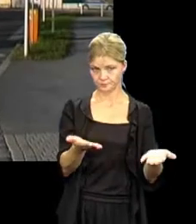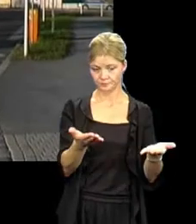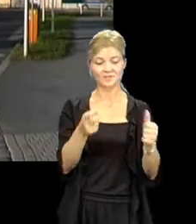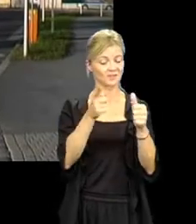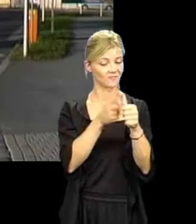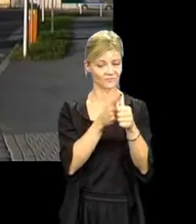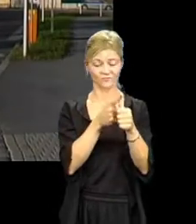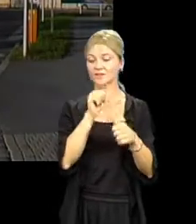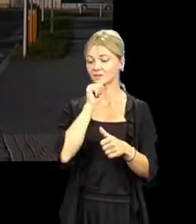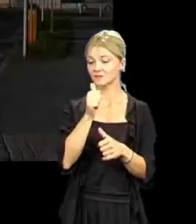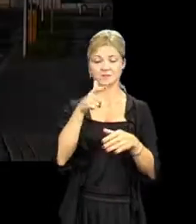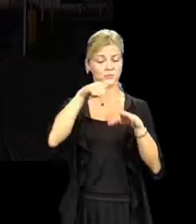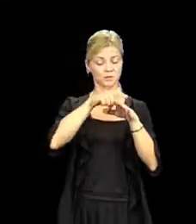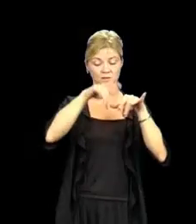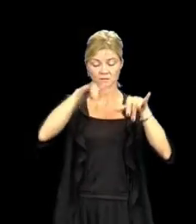wäre.